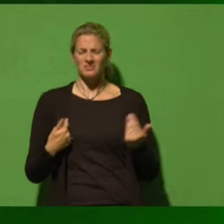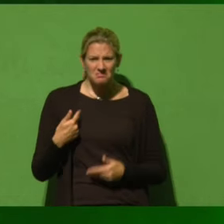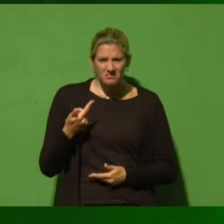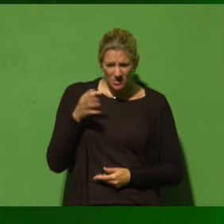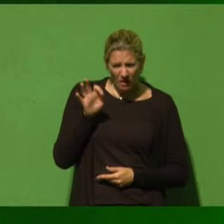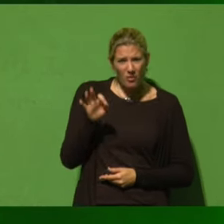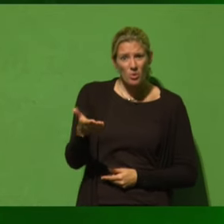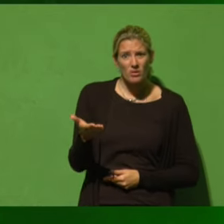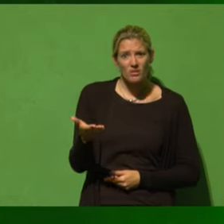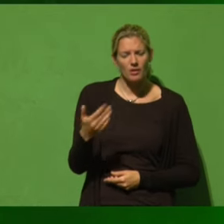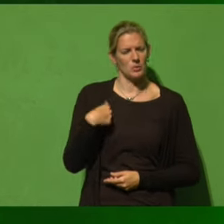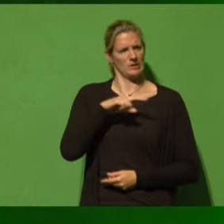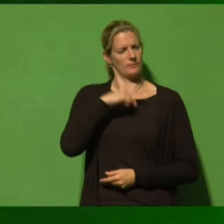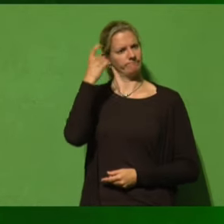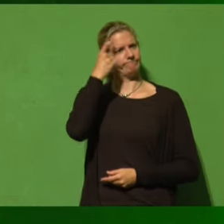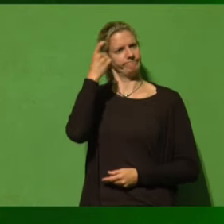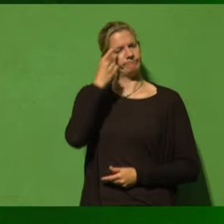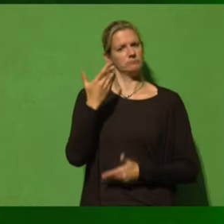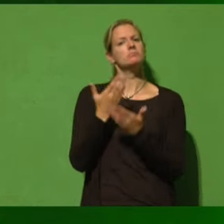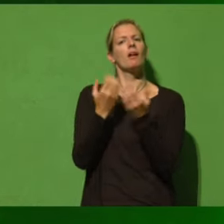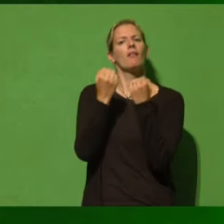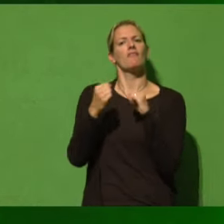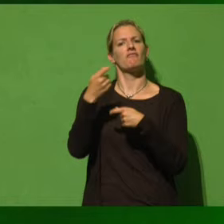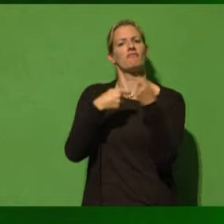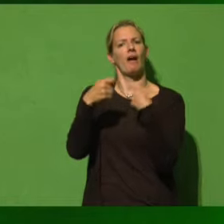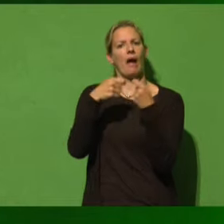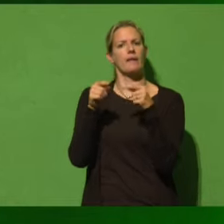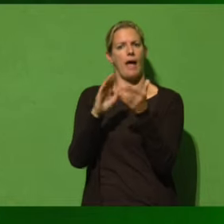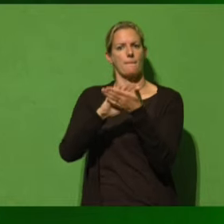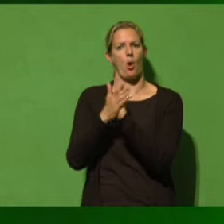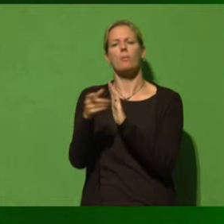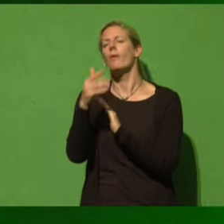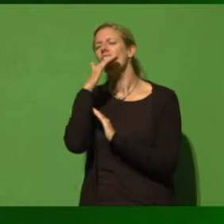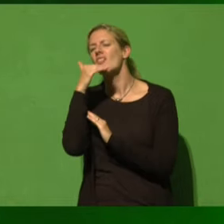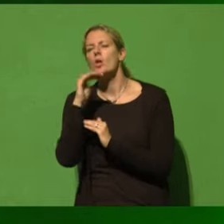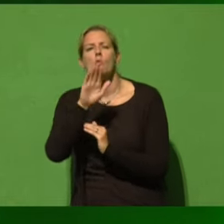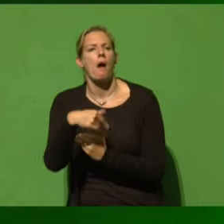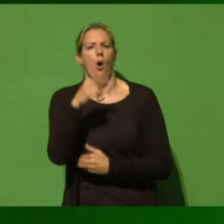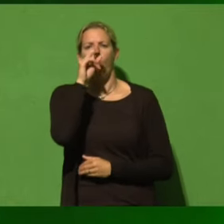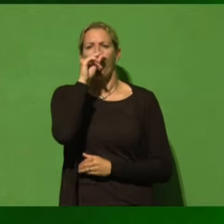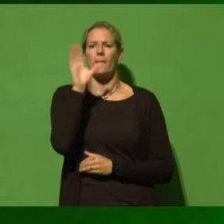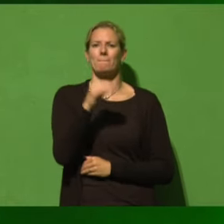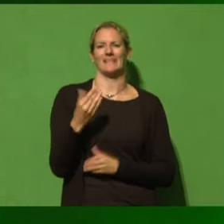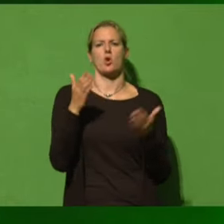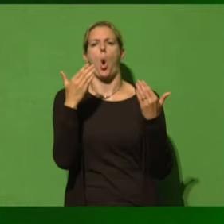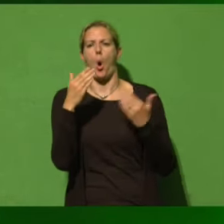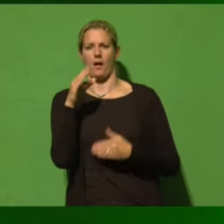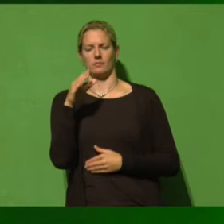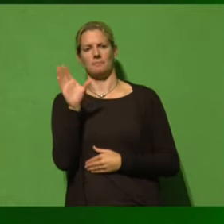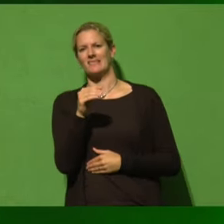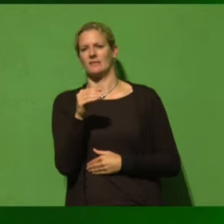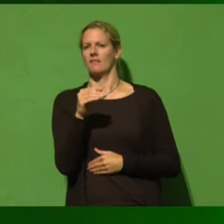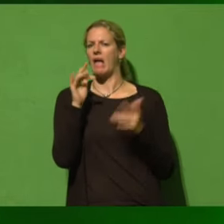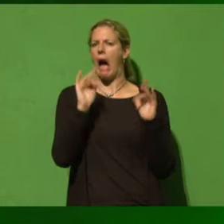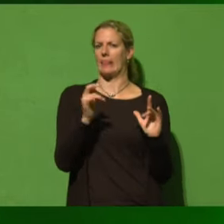diesem Freihandelsabkommen in der Form, es ist ja viel von Chlorhühnchen und Antibiotika-Hühnchen die Rede. Also die Chlorhühnchen kommen aus der USA, die Antibiotika